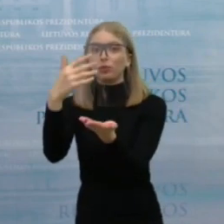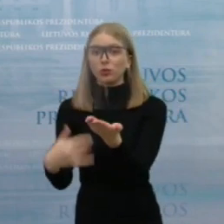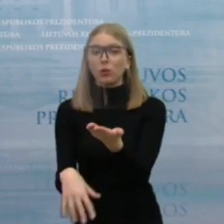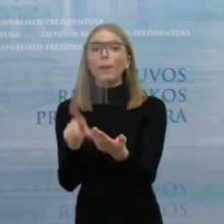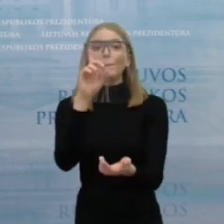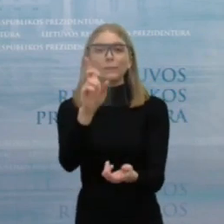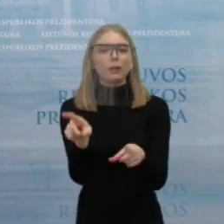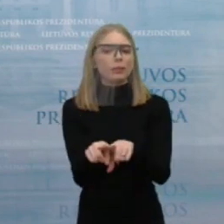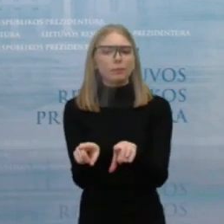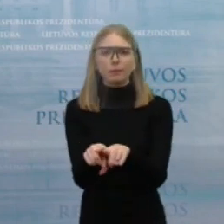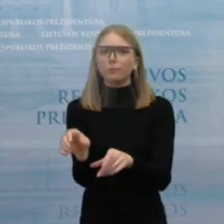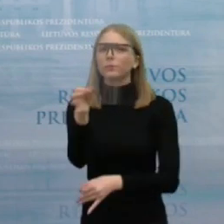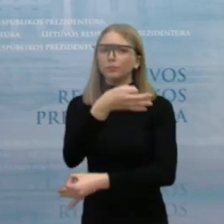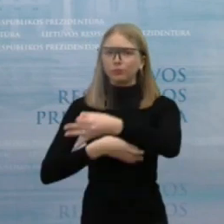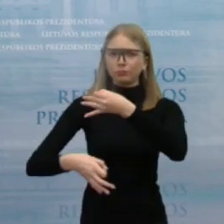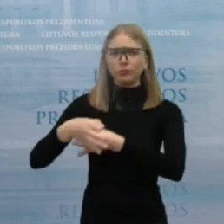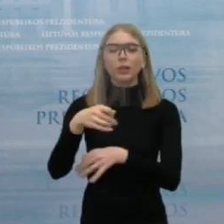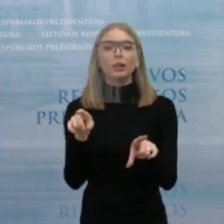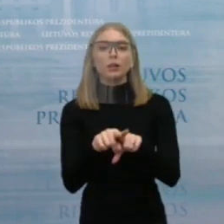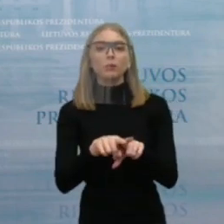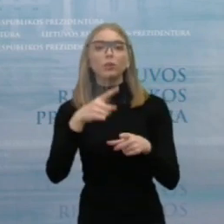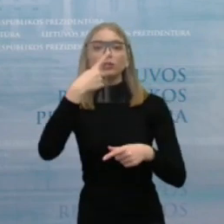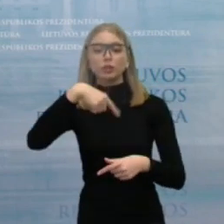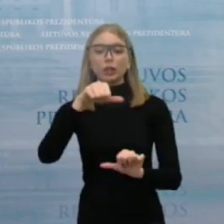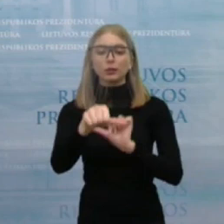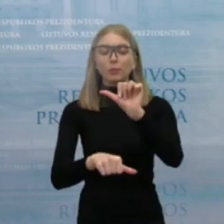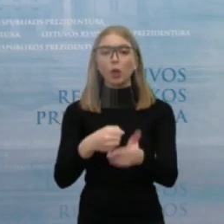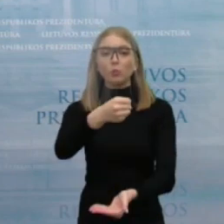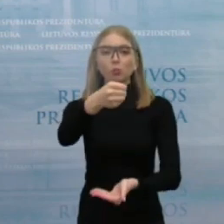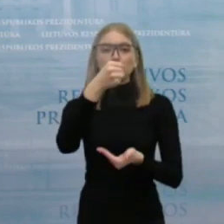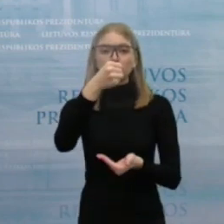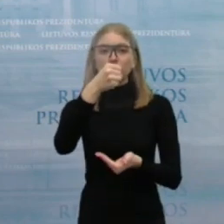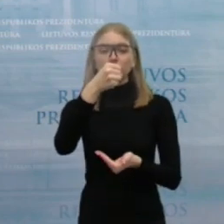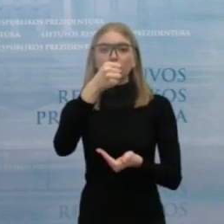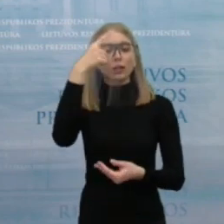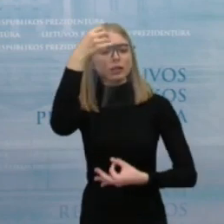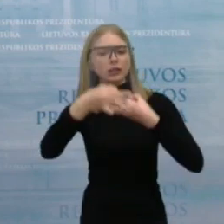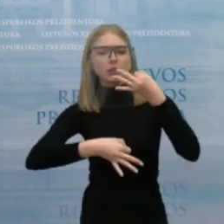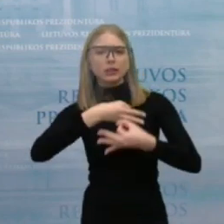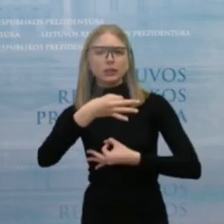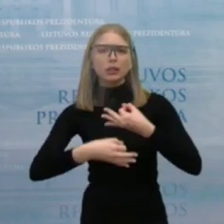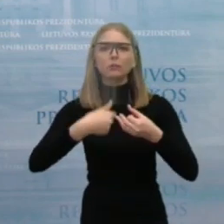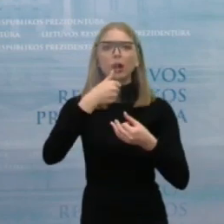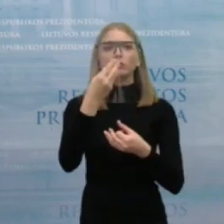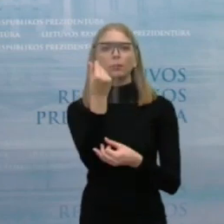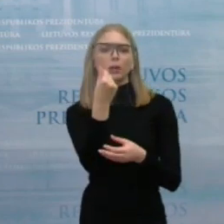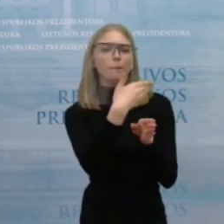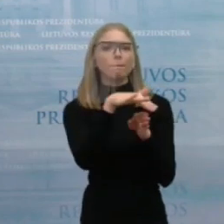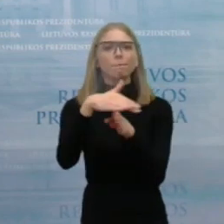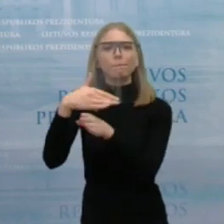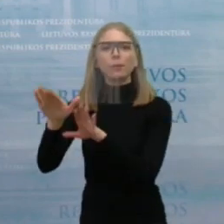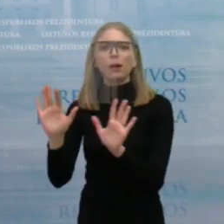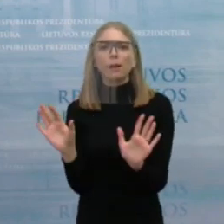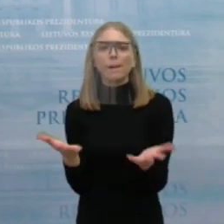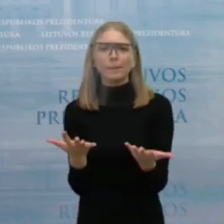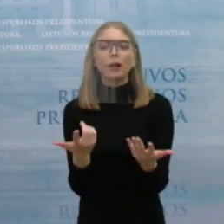nacionalinį šių metų biudžetą, kur prezidento pozicija buvo, kad reikėtų skirti